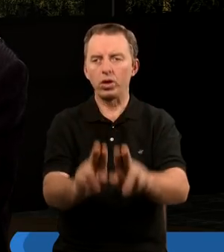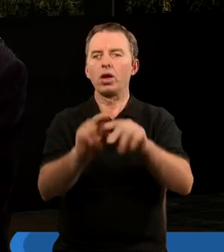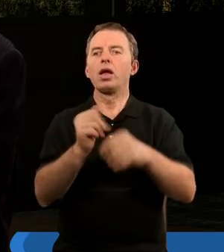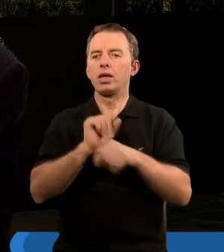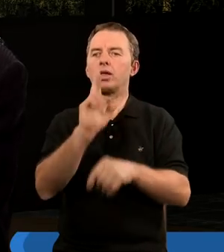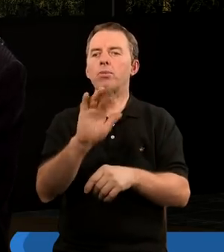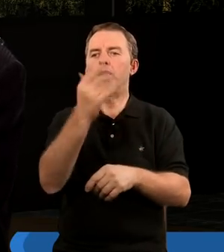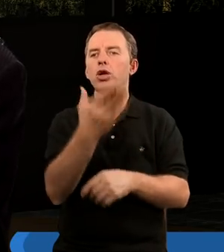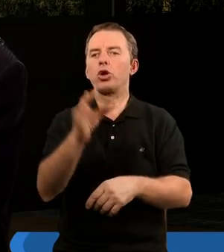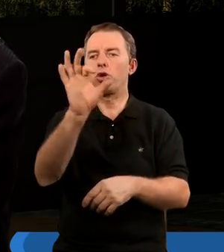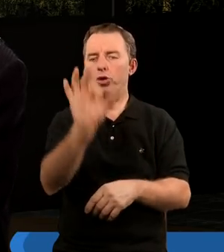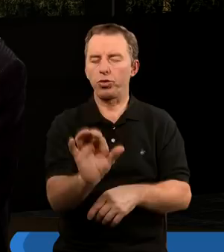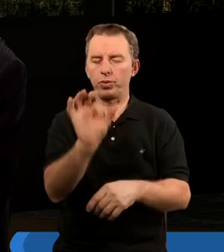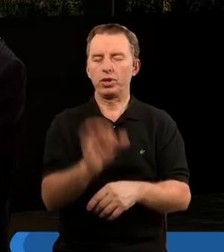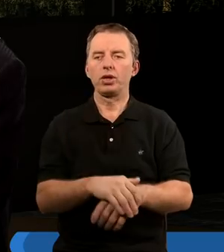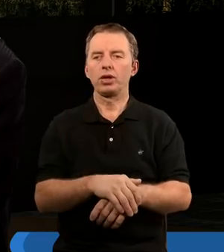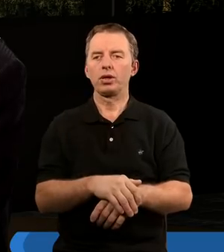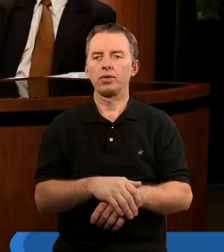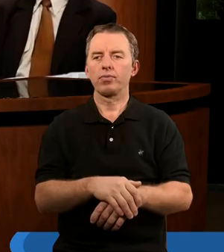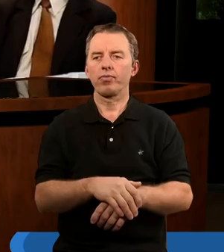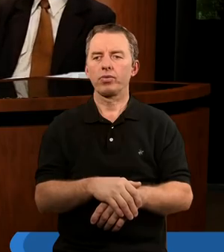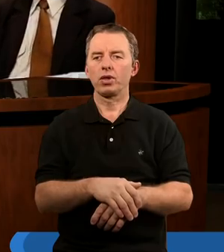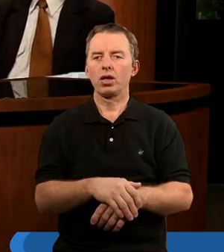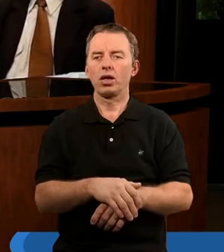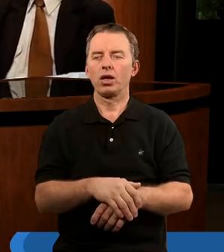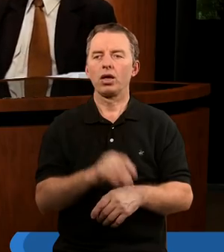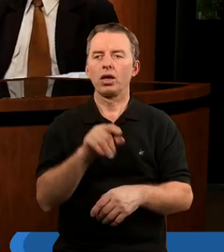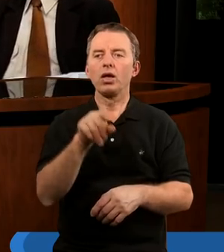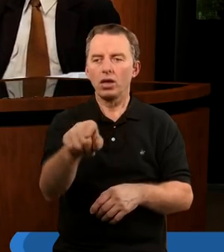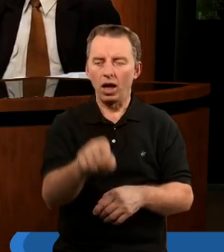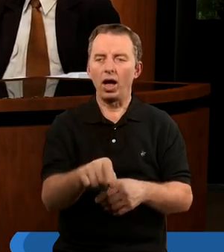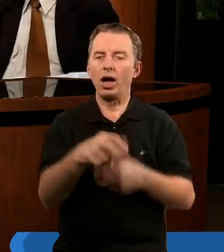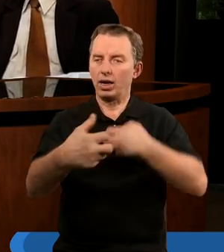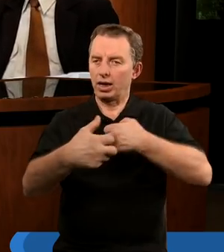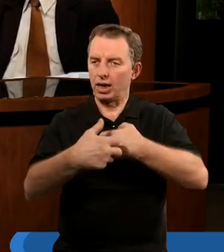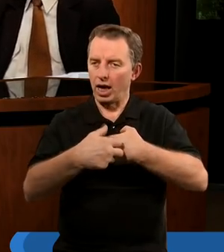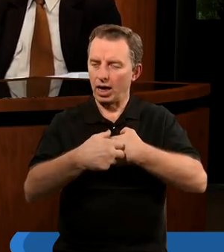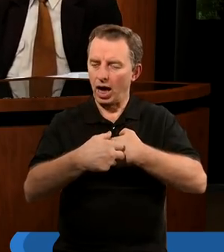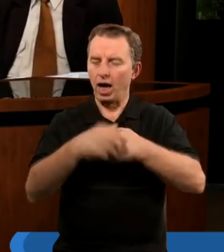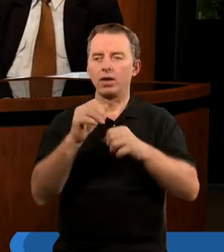jestem kimś. Zwróćmy uwagę, że ta cecha,